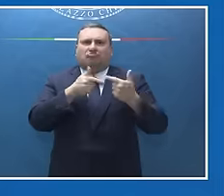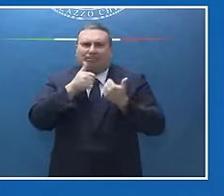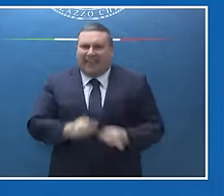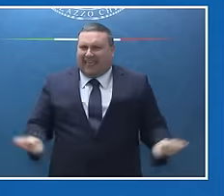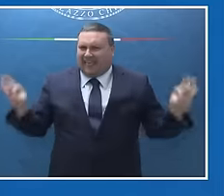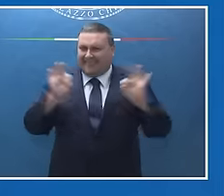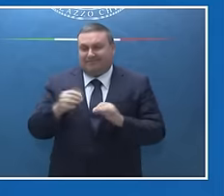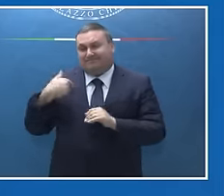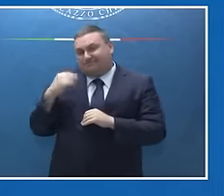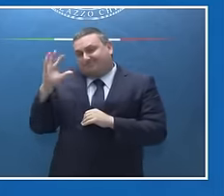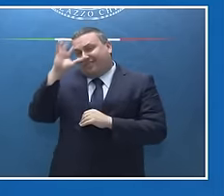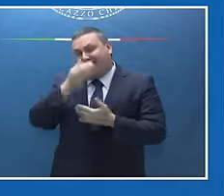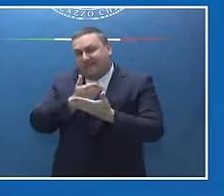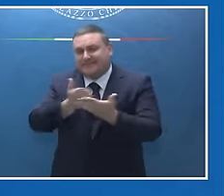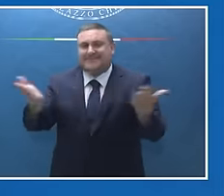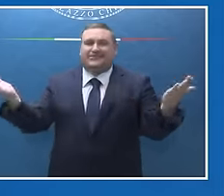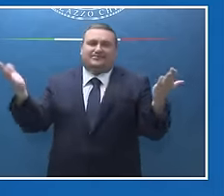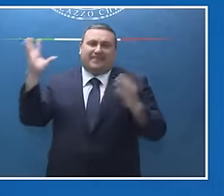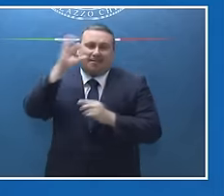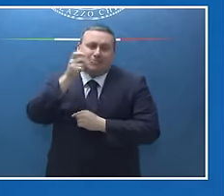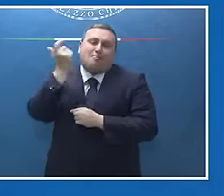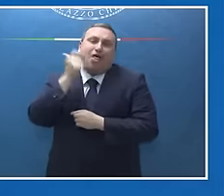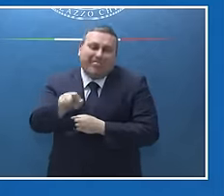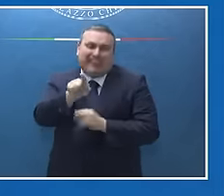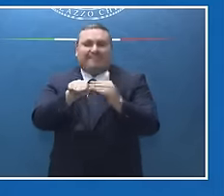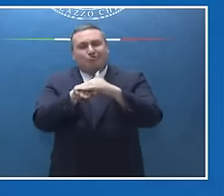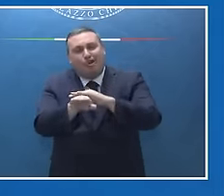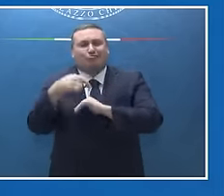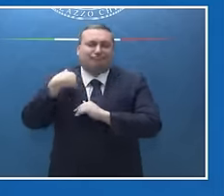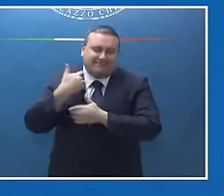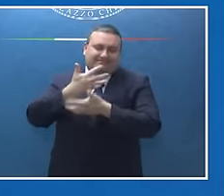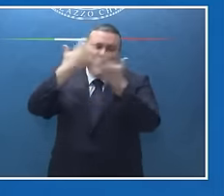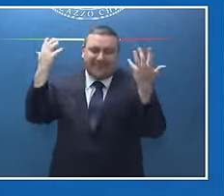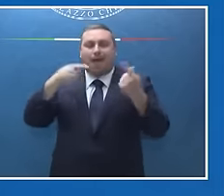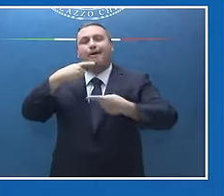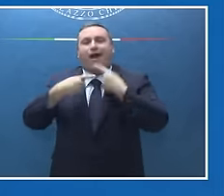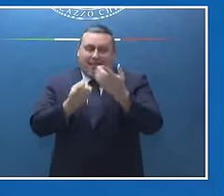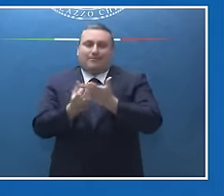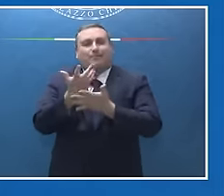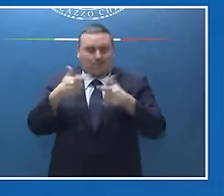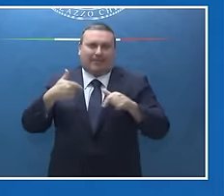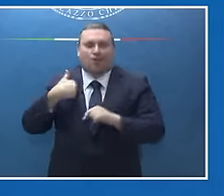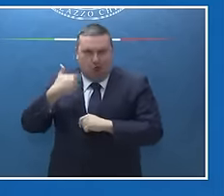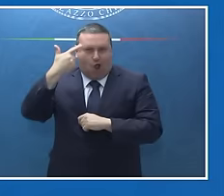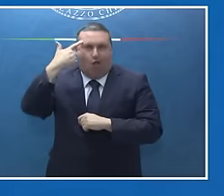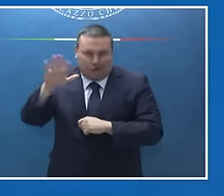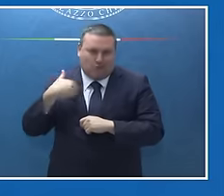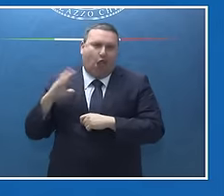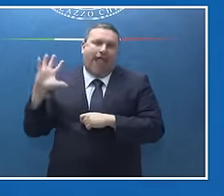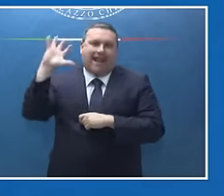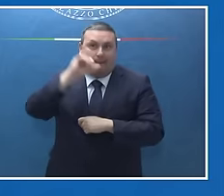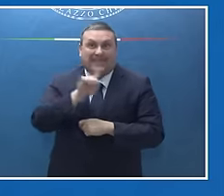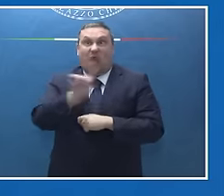penso, capisco ovviamente, insomma capisco le ragioni per cui queste polemiche nascono, capisco perché da alcuni vengono